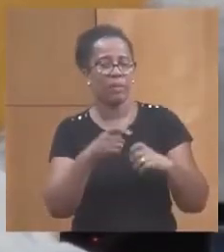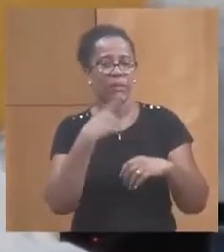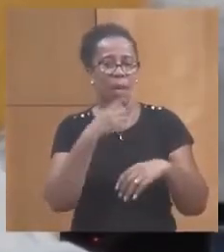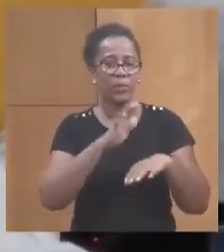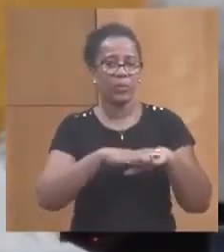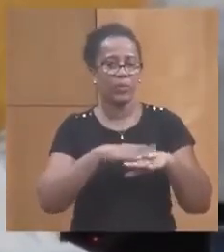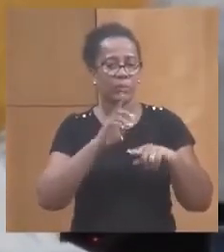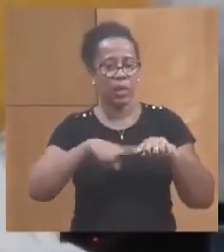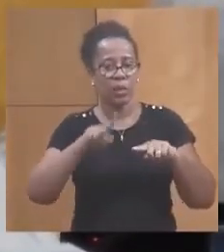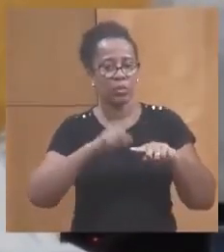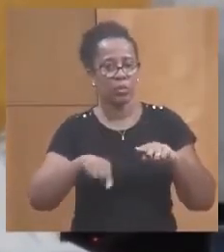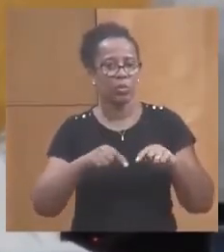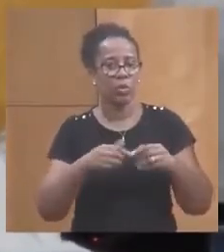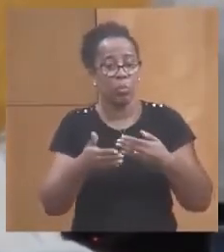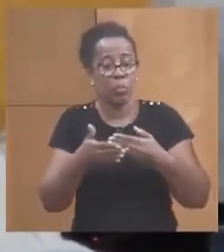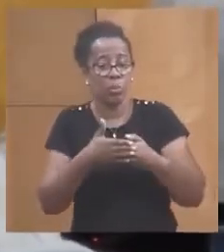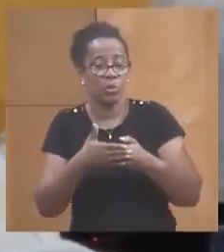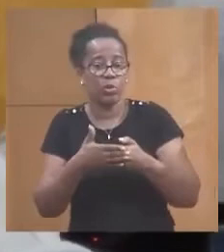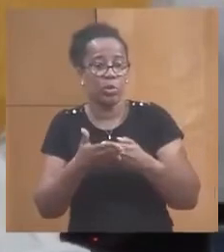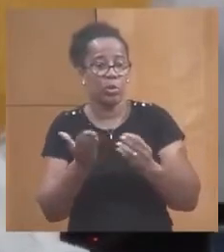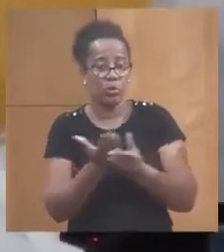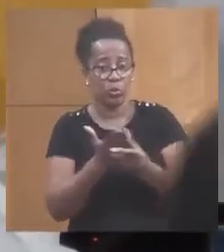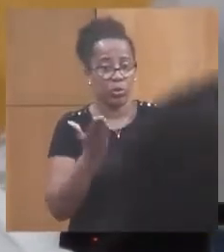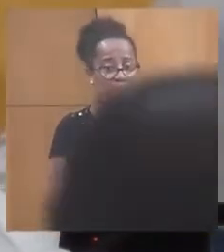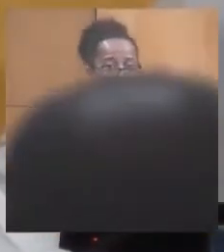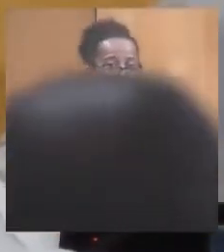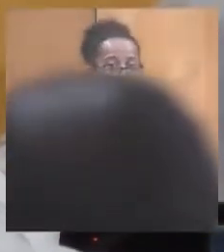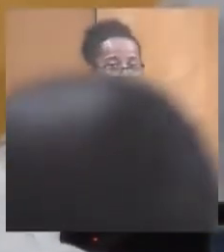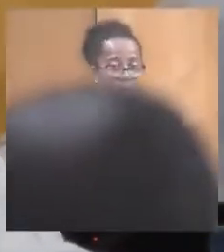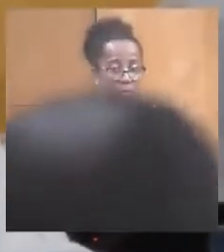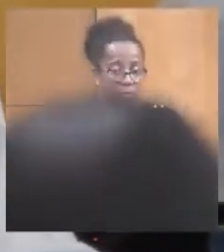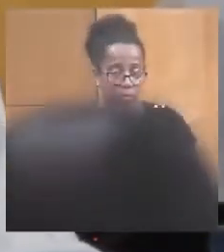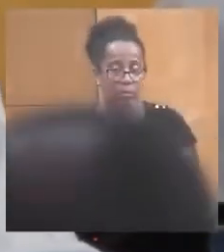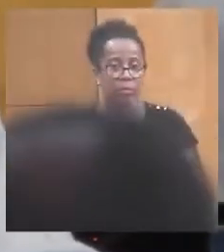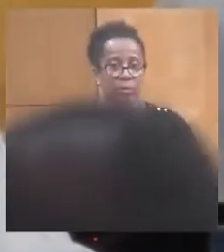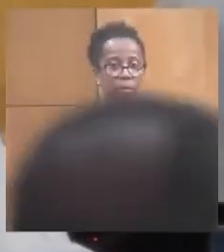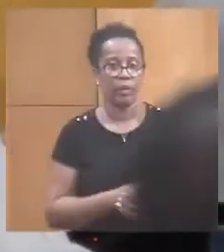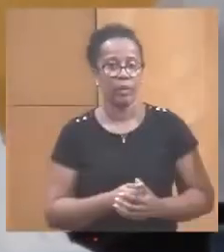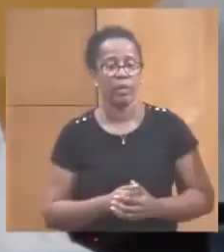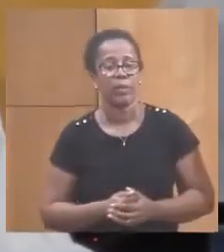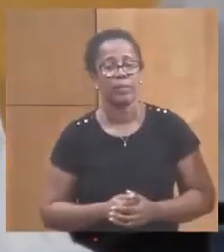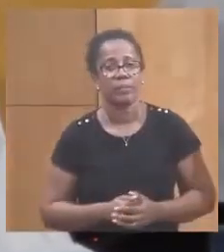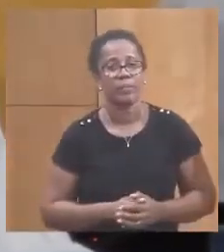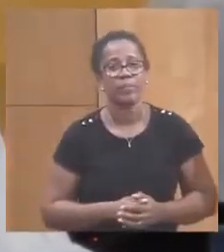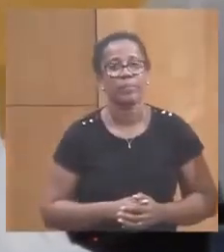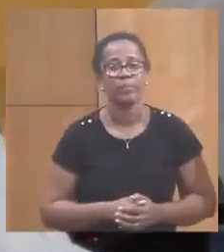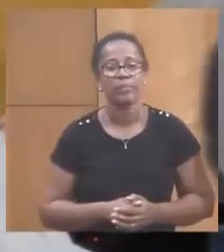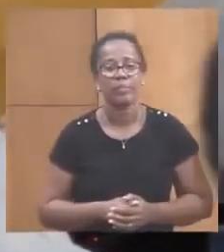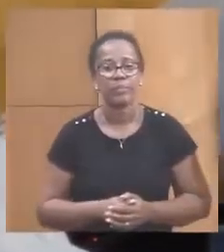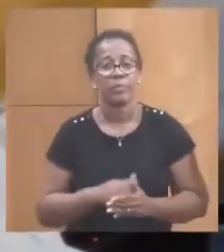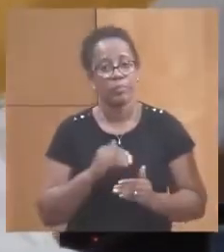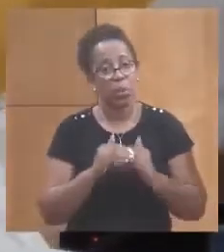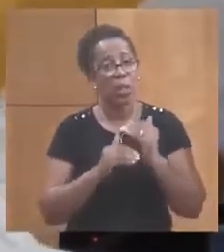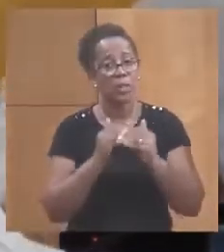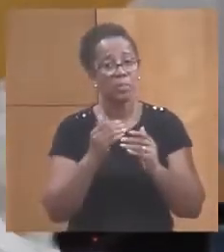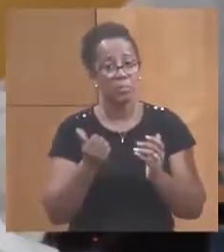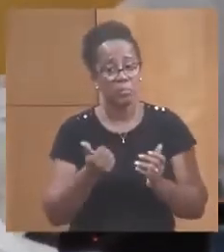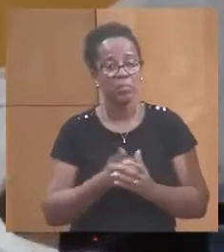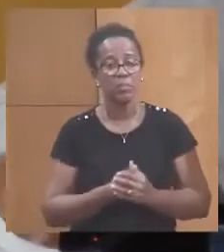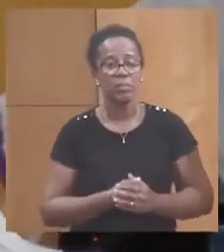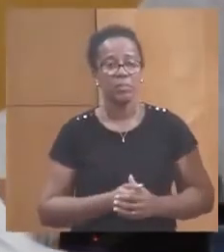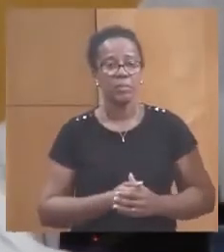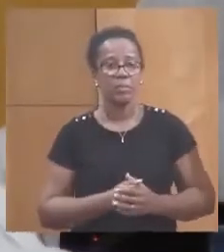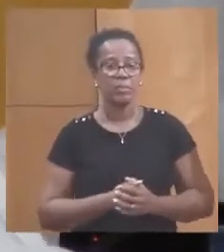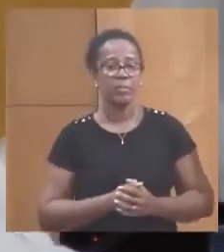sujet très proche du sujet de la question que l'on examine. On progresse. Bon, donc,